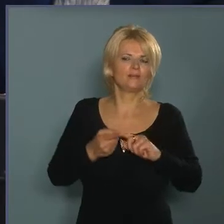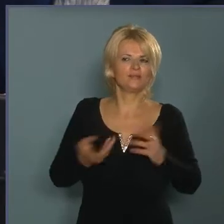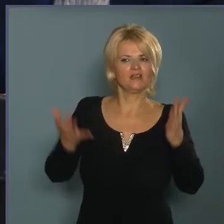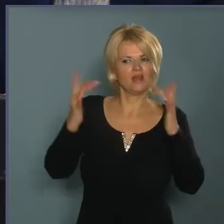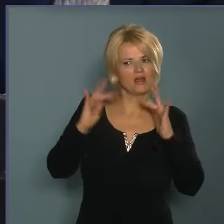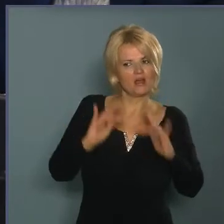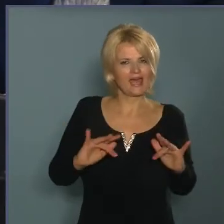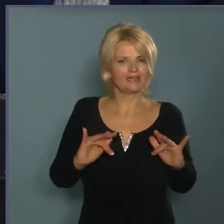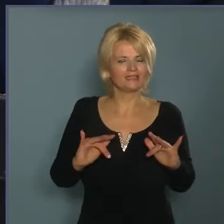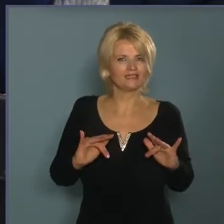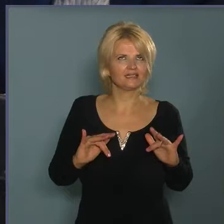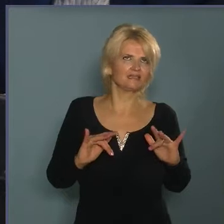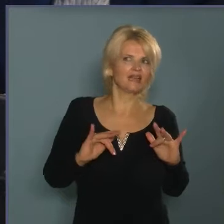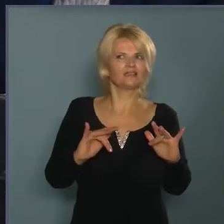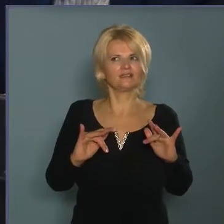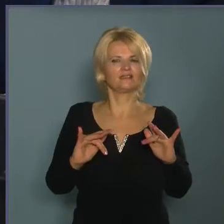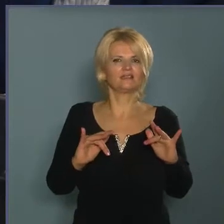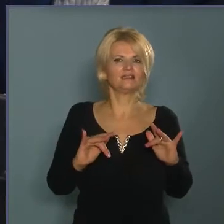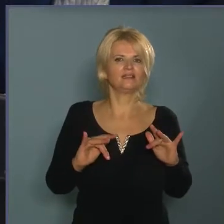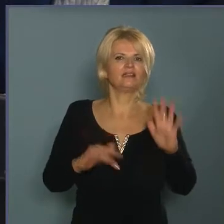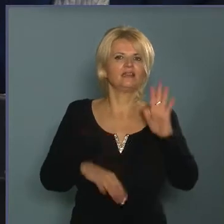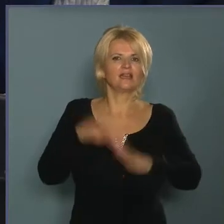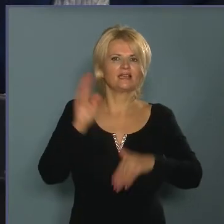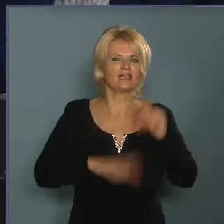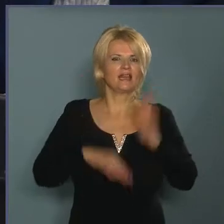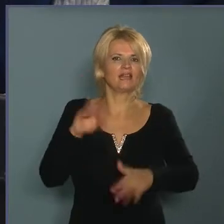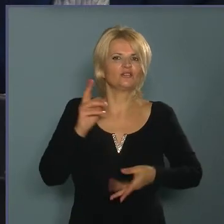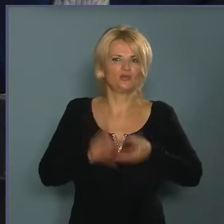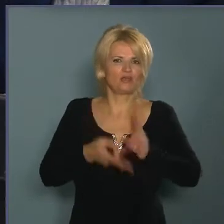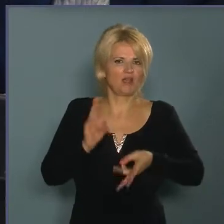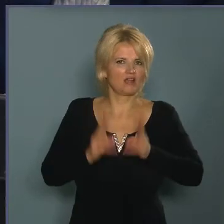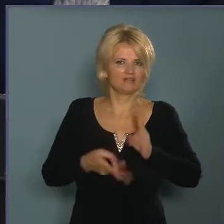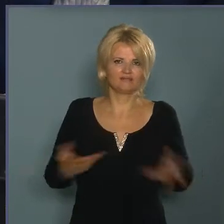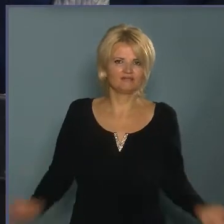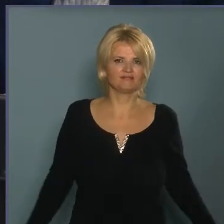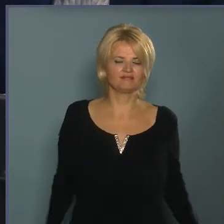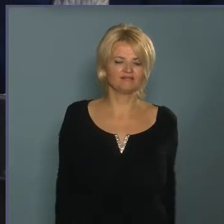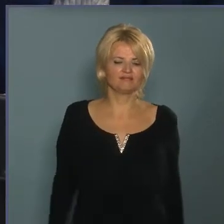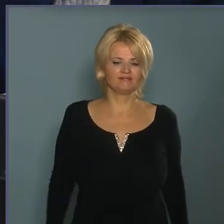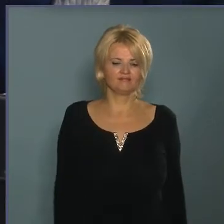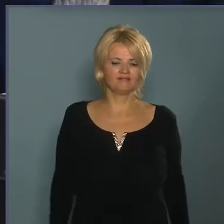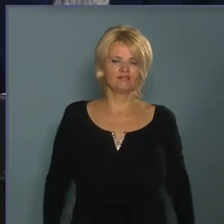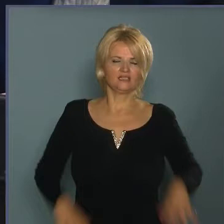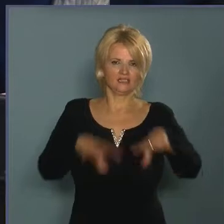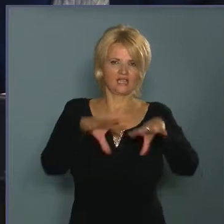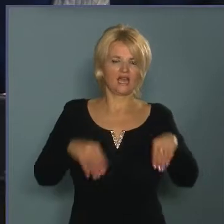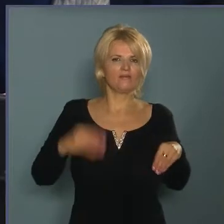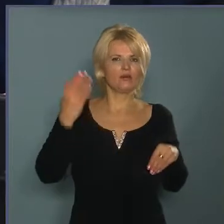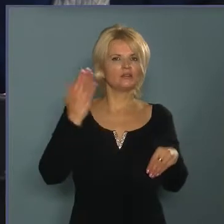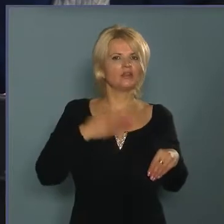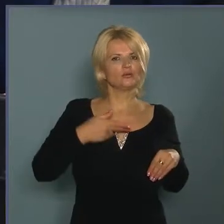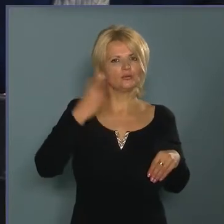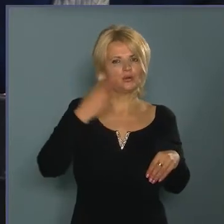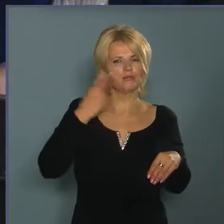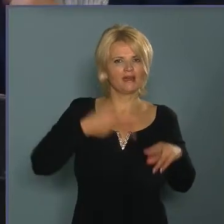a helyzetnek a kezelését, egy olyasfajta kezelését, ami egy elfogadható normalitás rendet